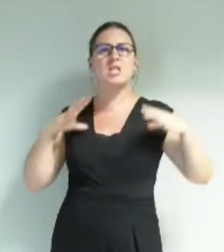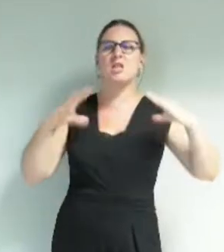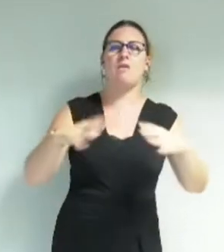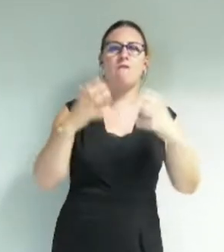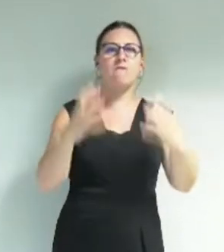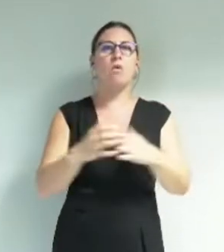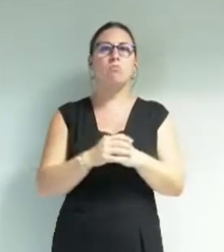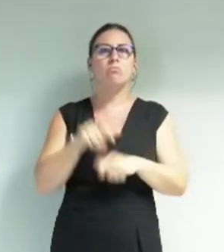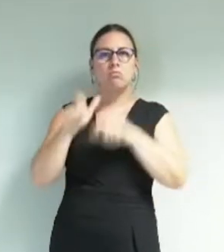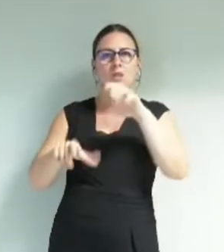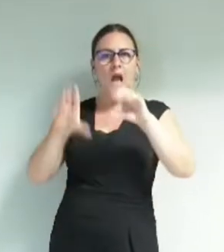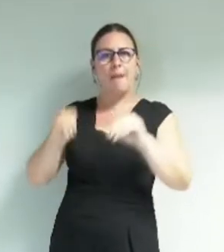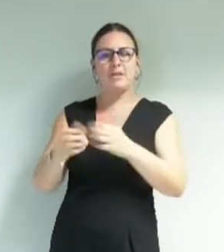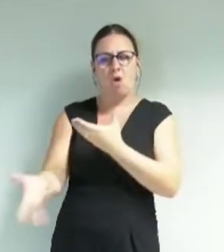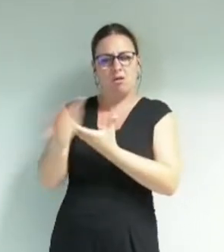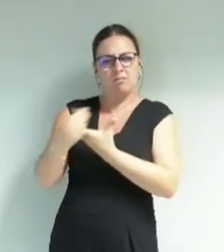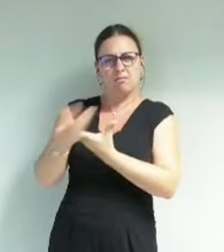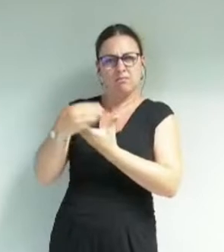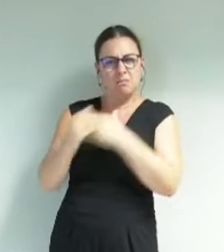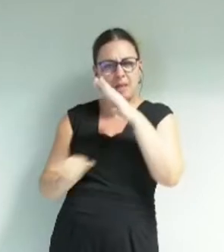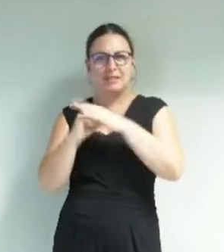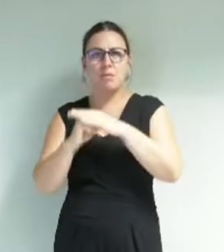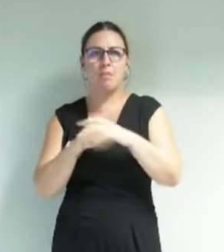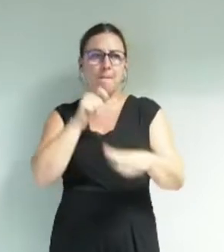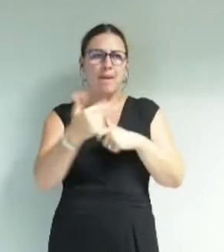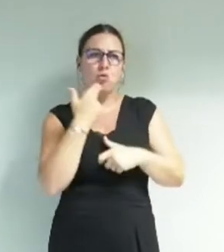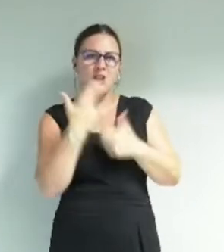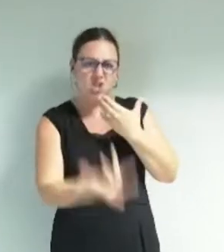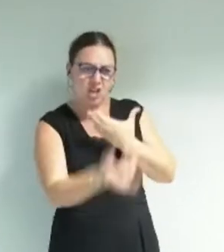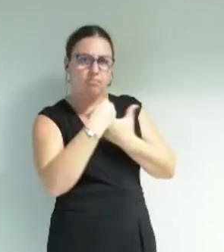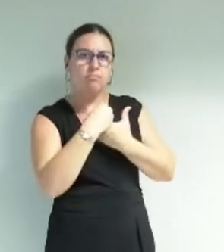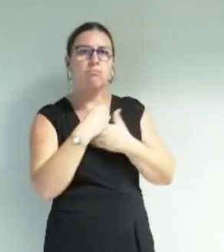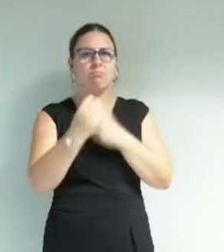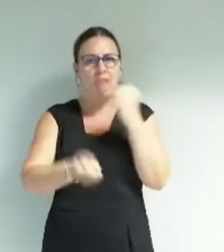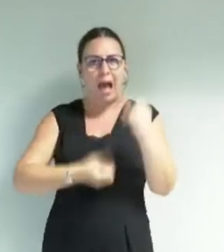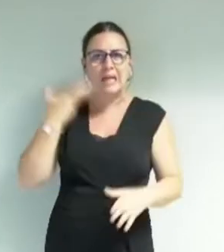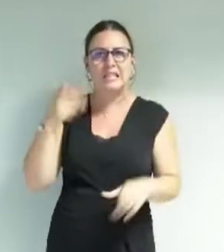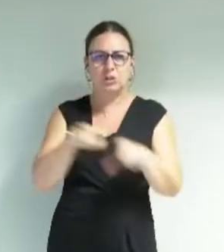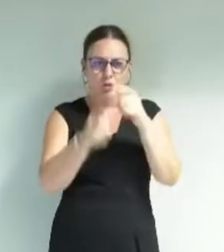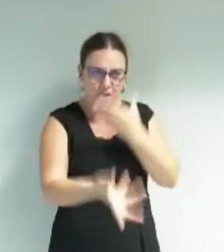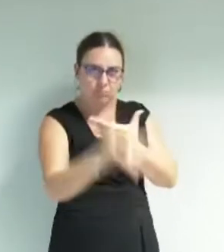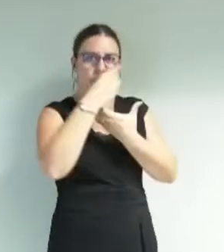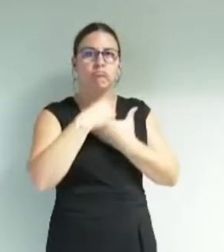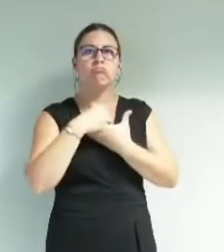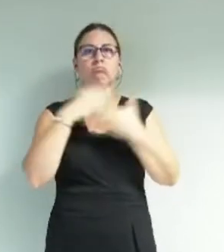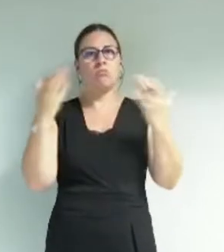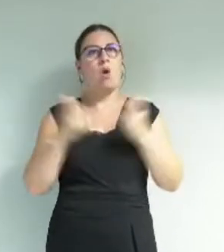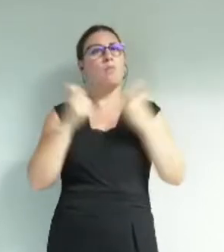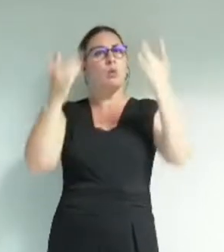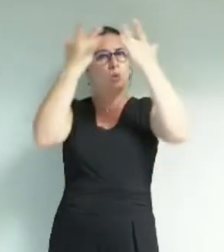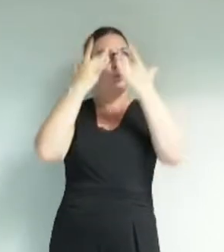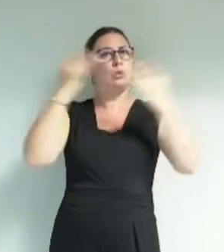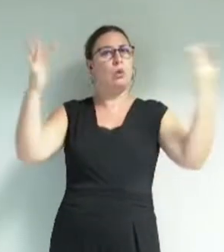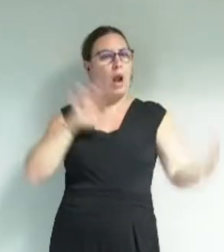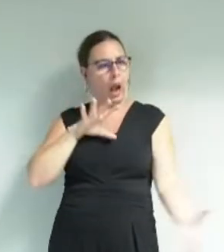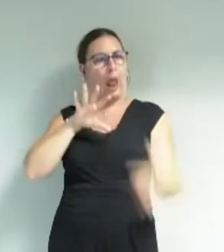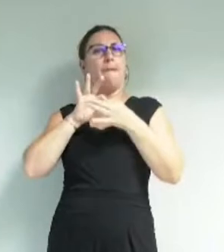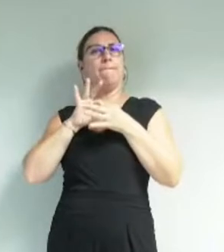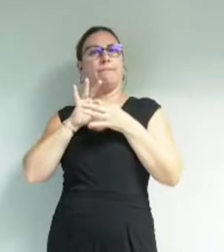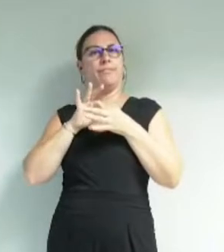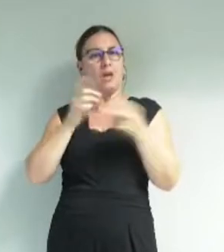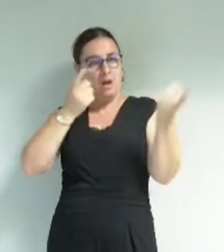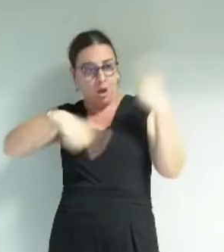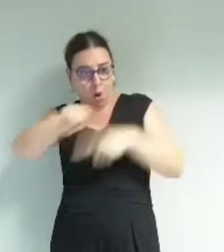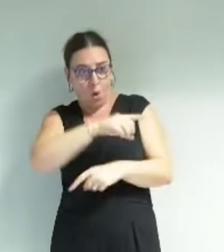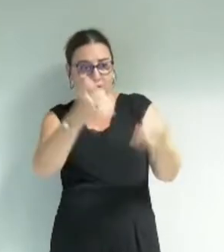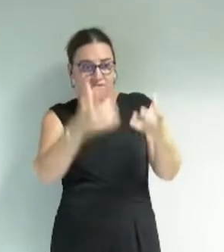possible les habitantes et habitants, les usagères et usagers, les artistes, à la vie des structures culturelles et leur donner les moyens